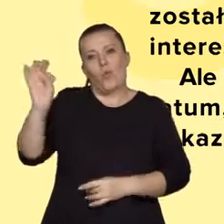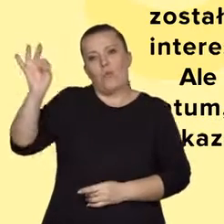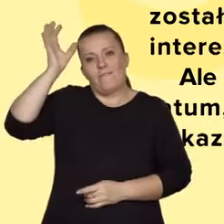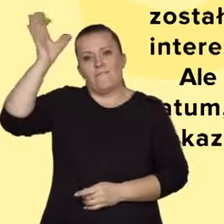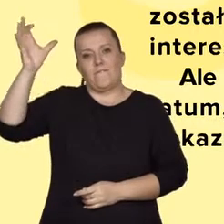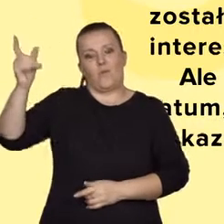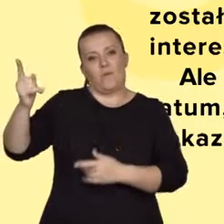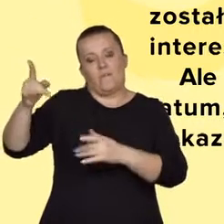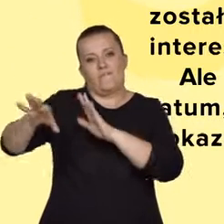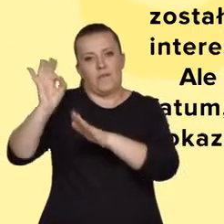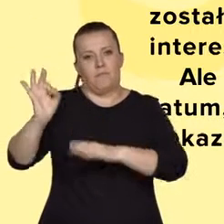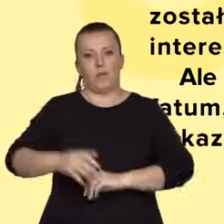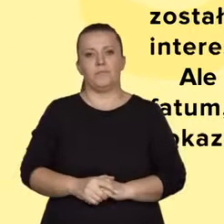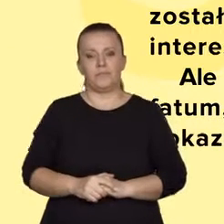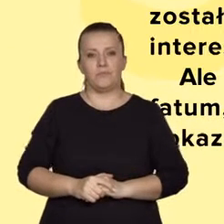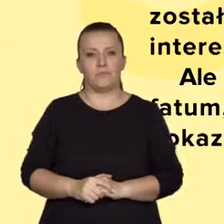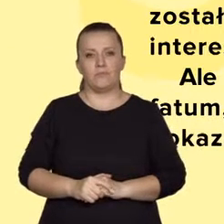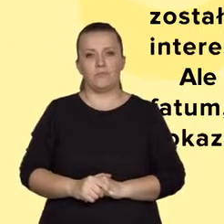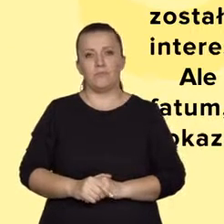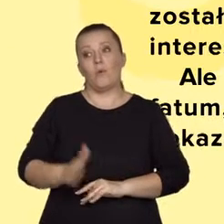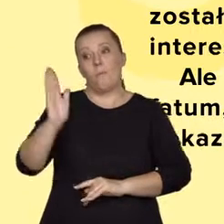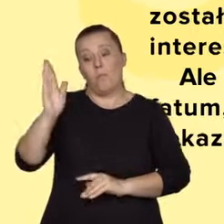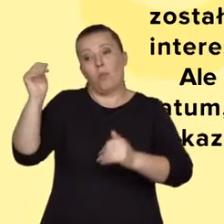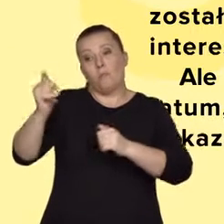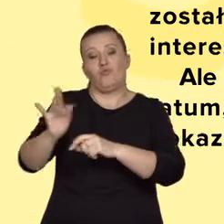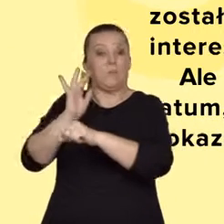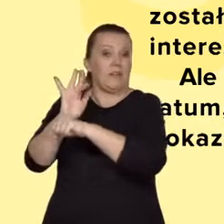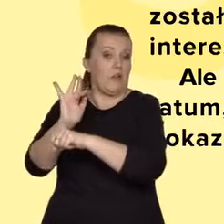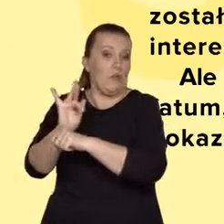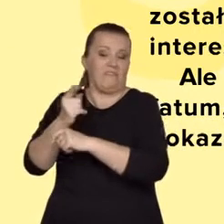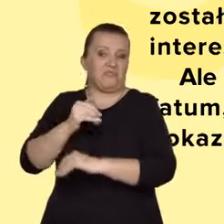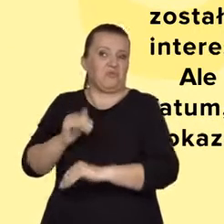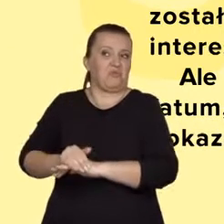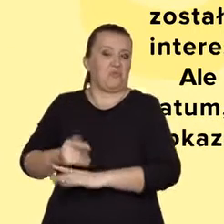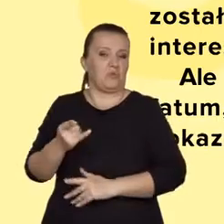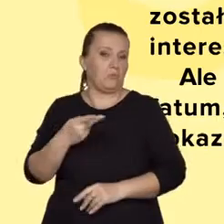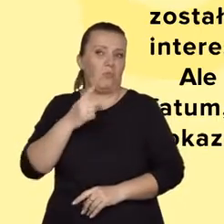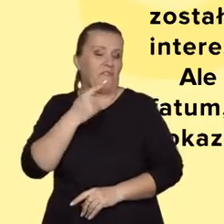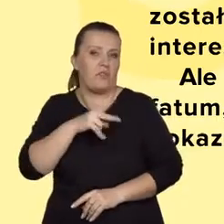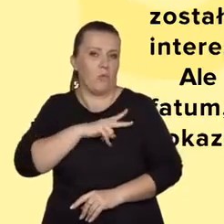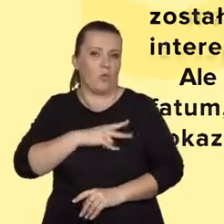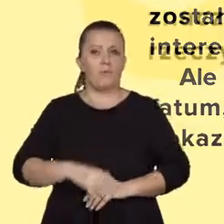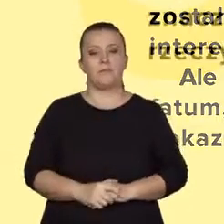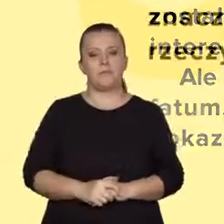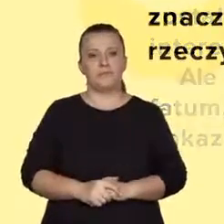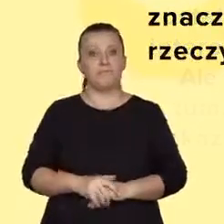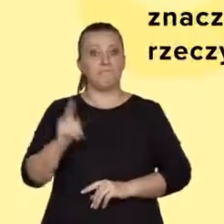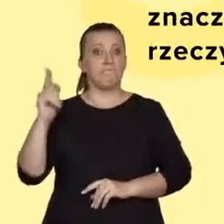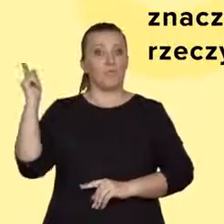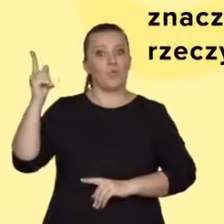możemy się z nią ewentualnie nie zgodzić. Tutaj maturzysta przyjął kolejność od argumentu najsłabszego do najmocniejszego.